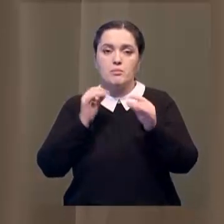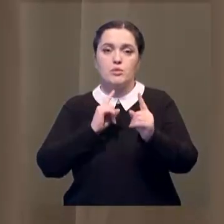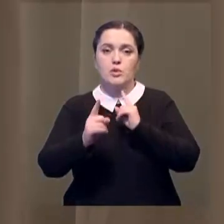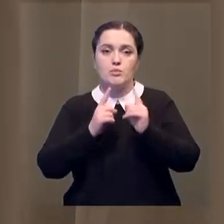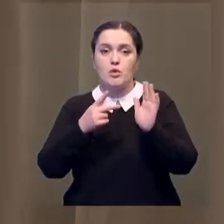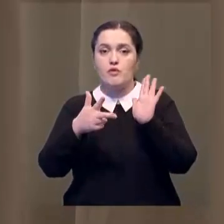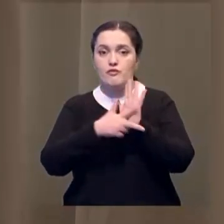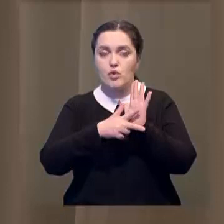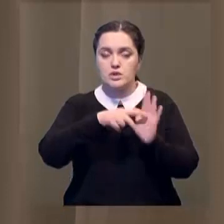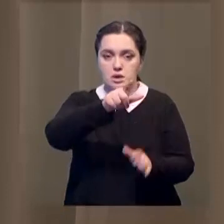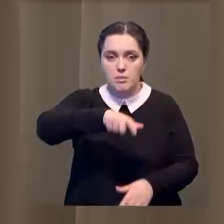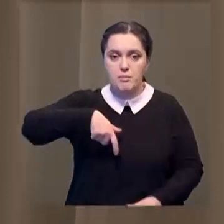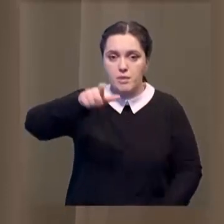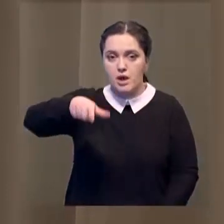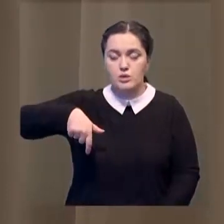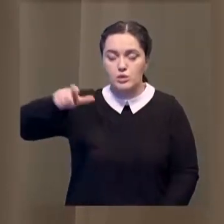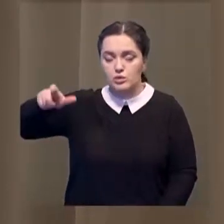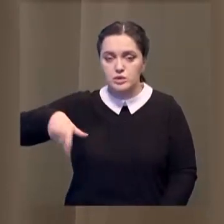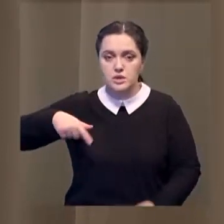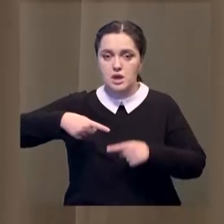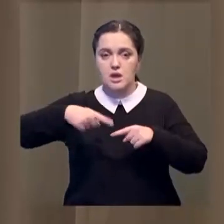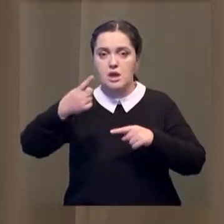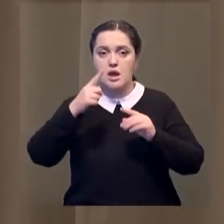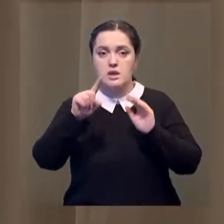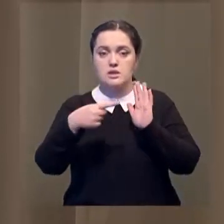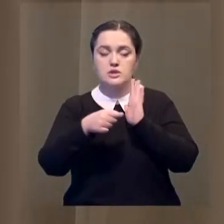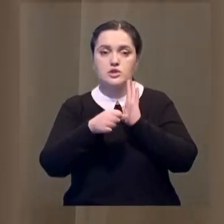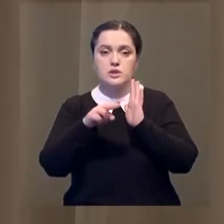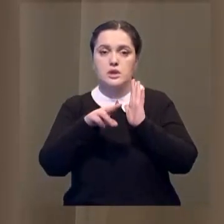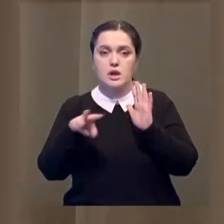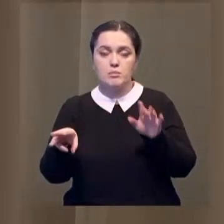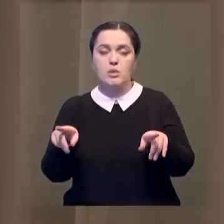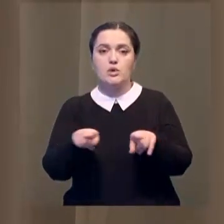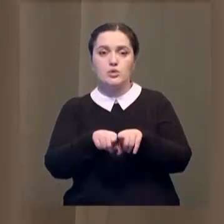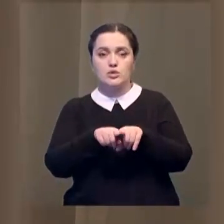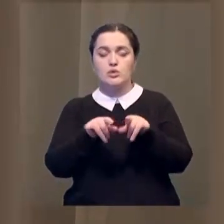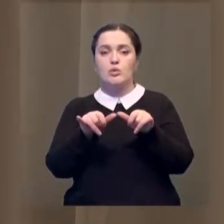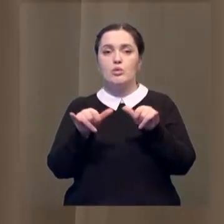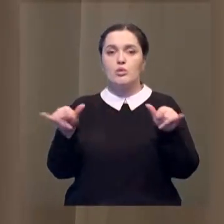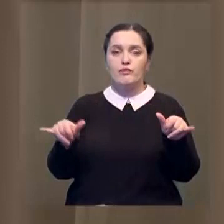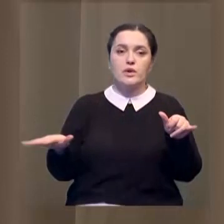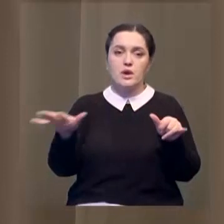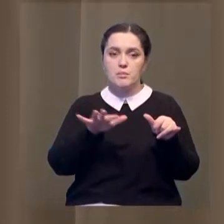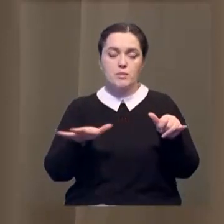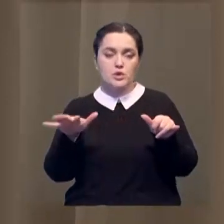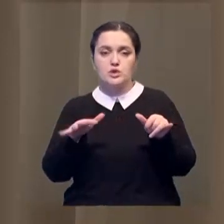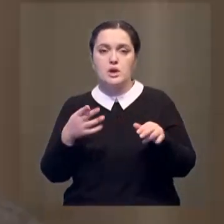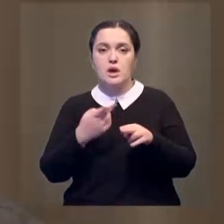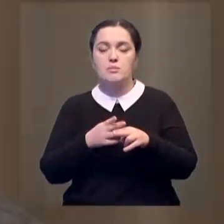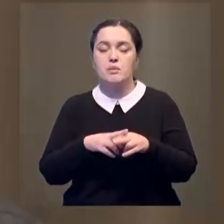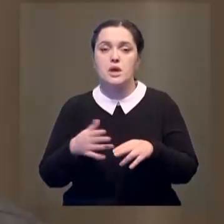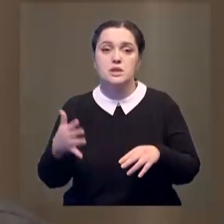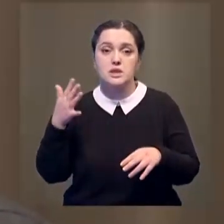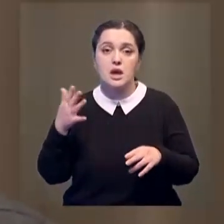полос общей протяженностью 1,6 километров, а также планируется увеличить площадь административного здания.